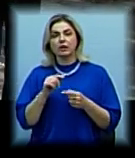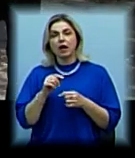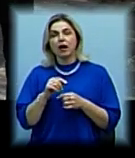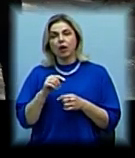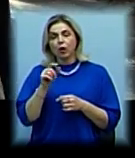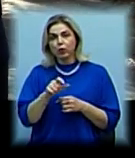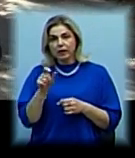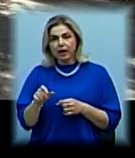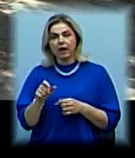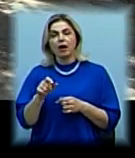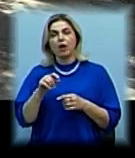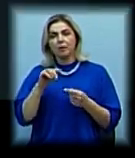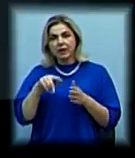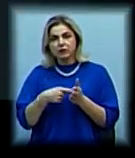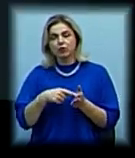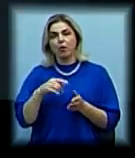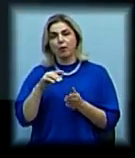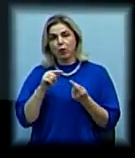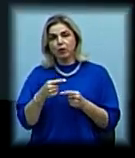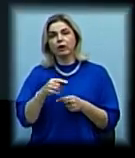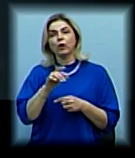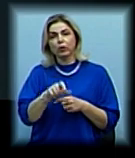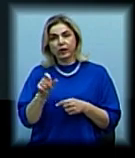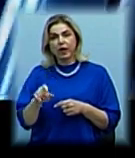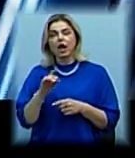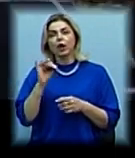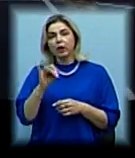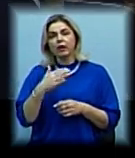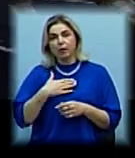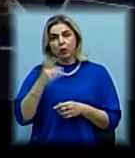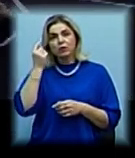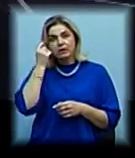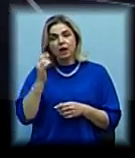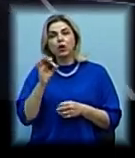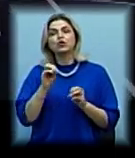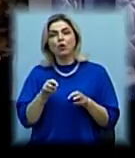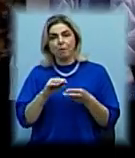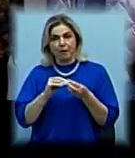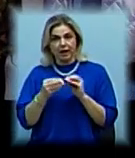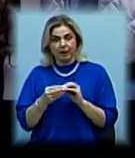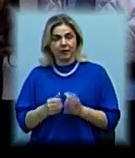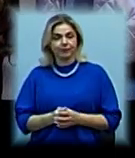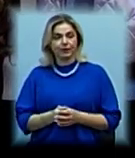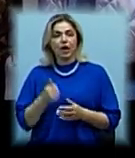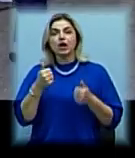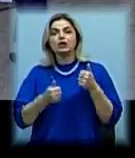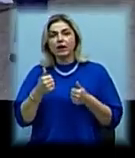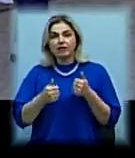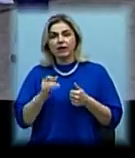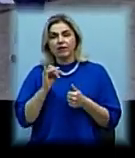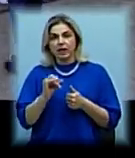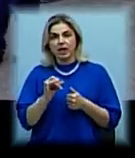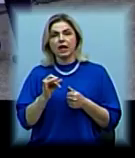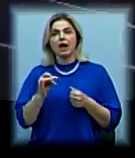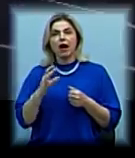«Місто для людей». Наші журналісти дізналися, у чому саме проблема. Спортивні змагання, похідний коліш та виставка народного